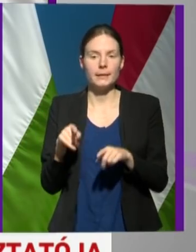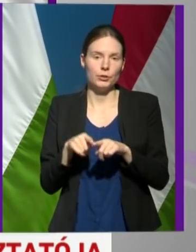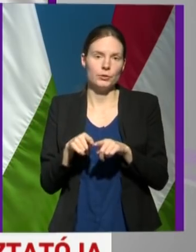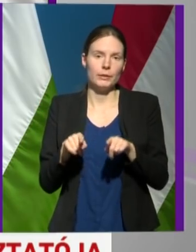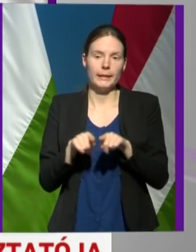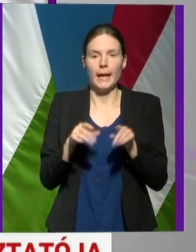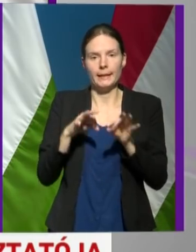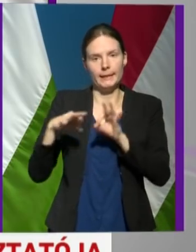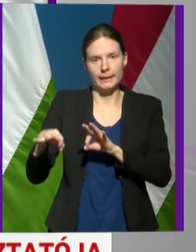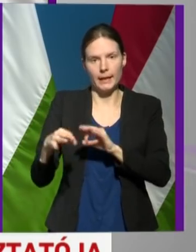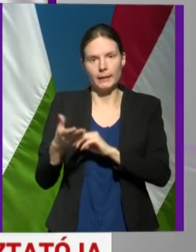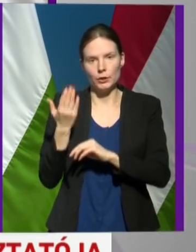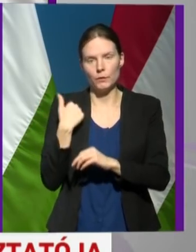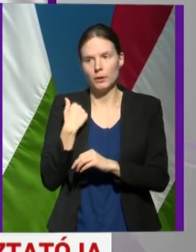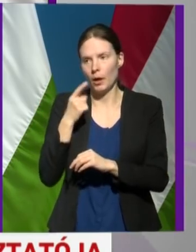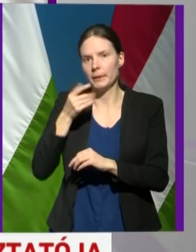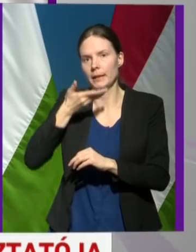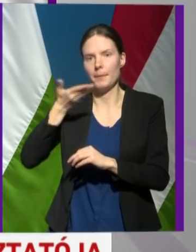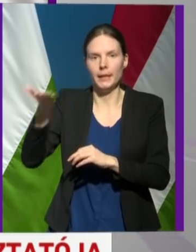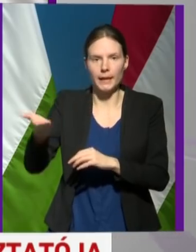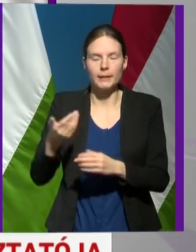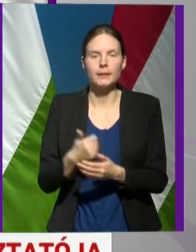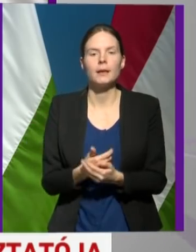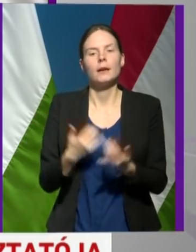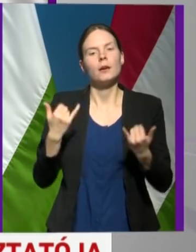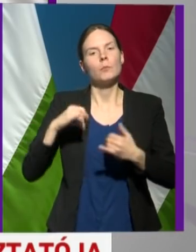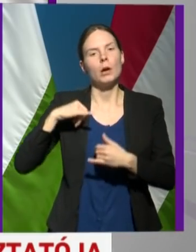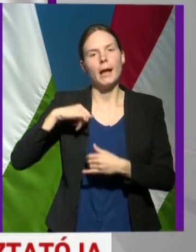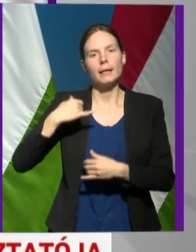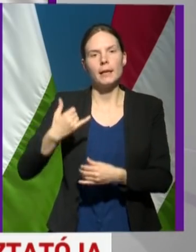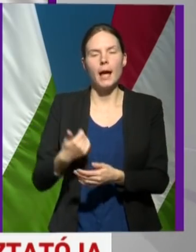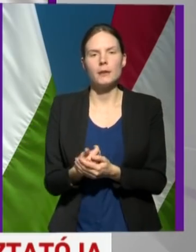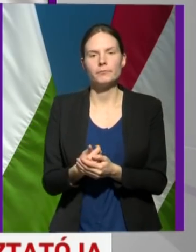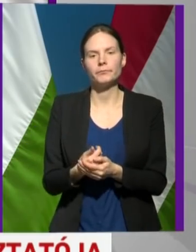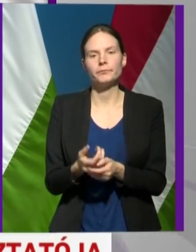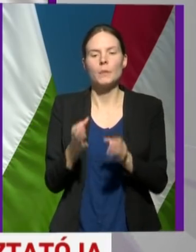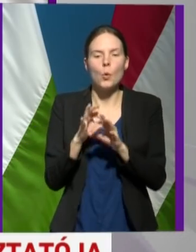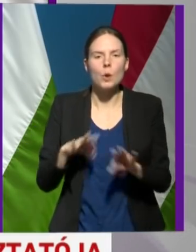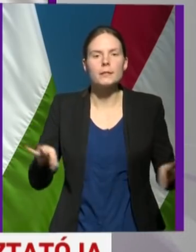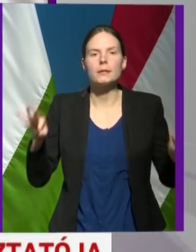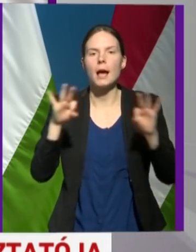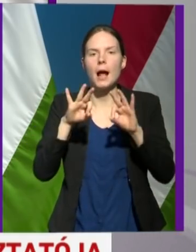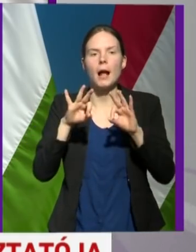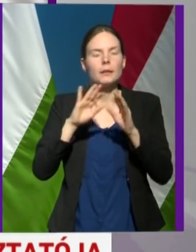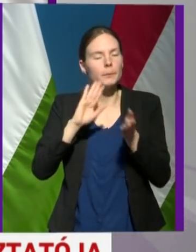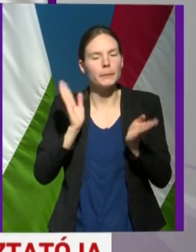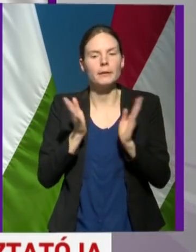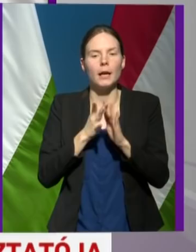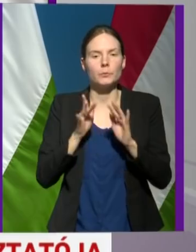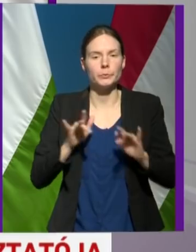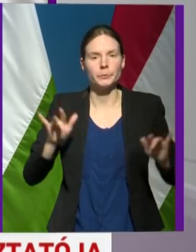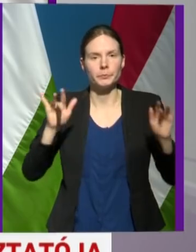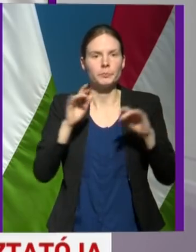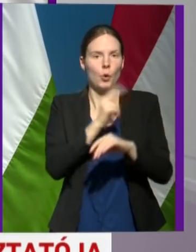amiről említést tett. Ma reggel az ország összes kórház